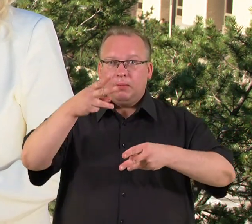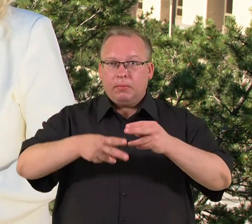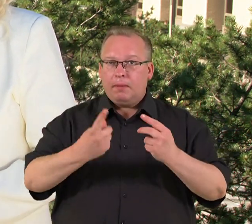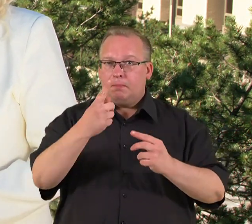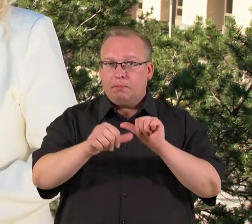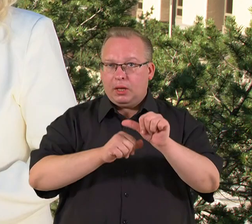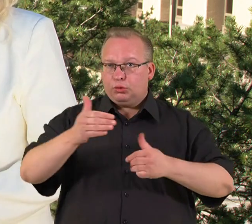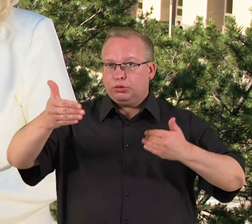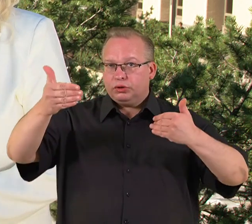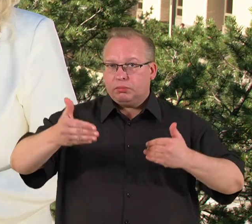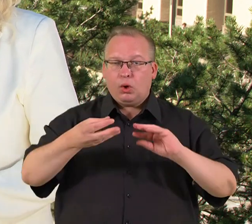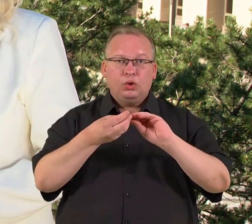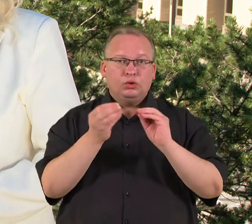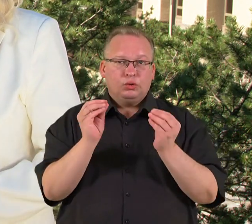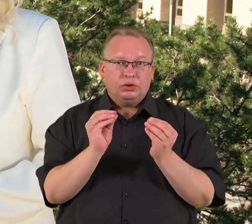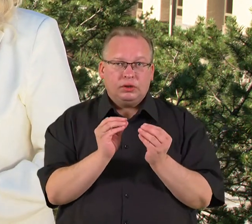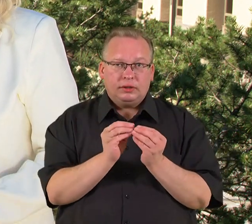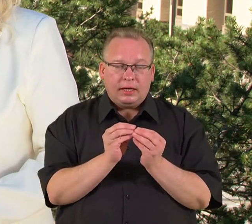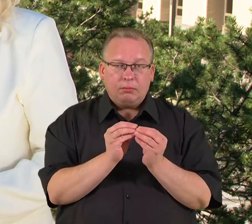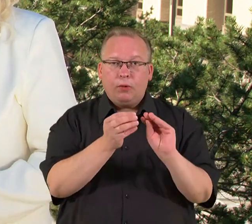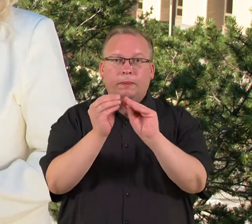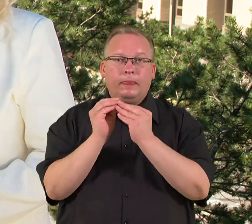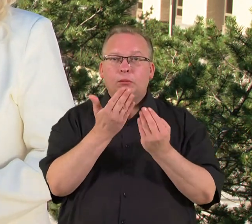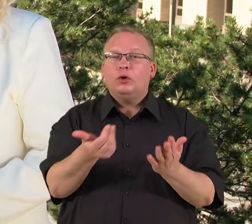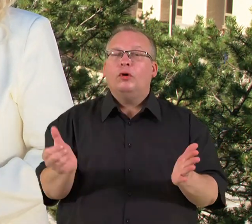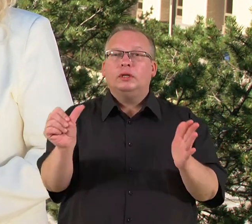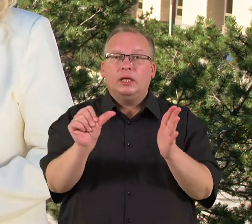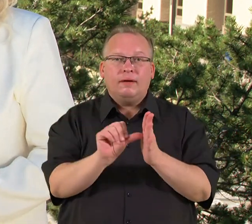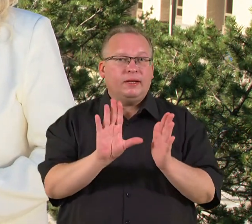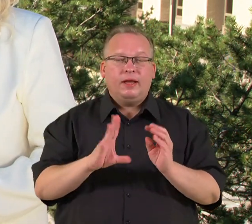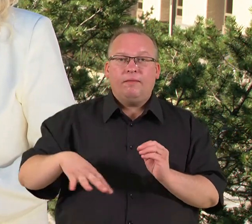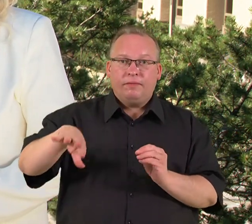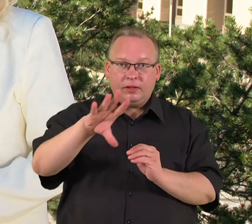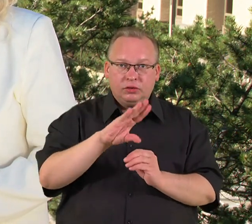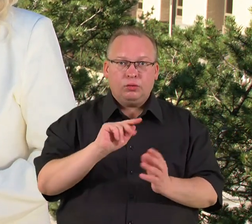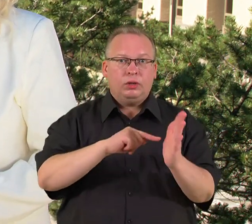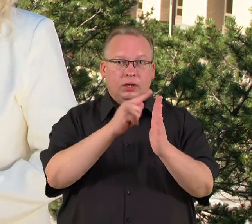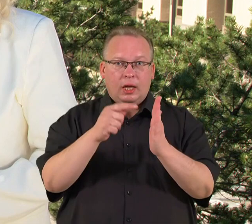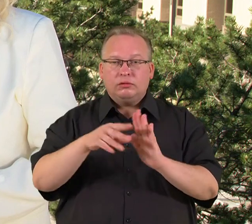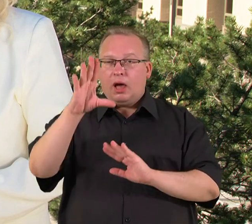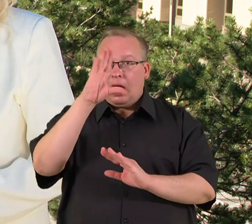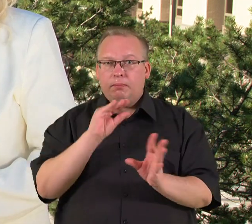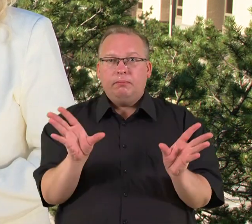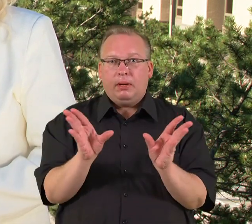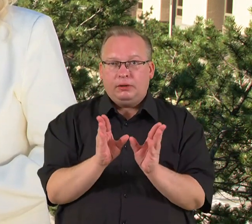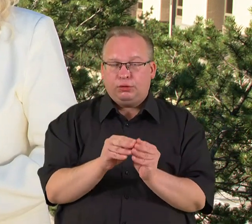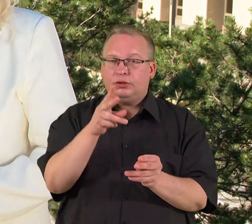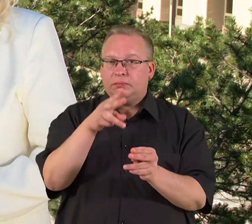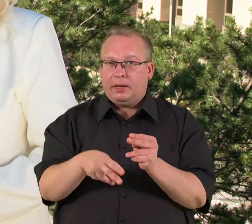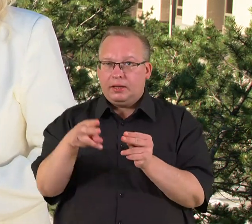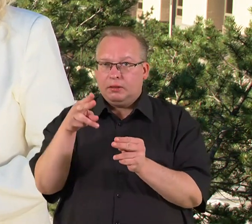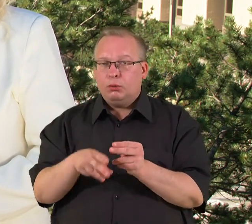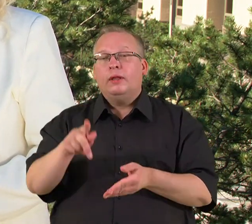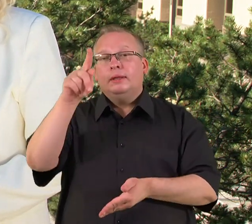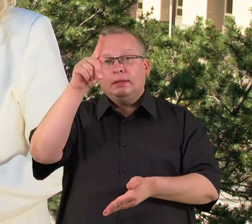nemetus trukės šio susitarimo procesas. Nors jo dalyviai sako, kad ne dėl visų klausimų pavyko rasti bendrus sprendimus. Vis